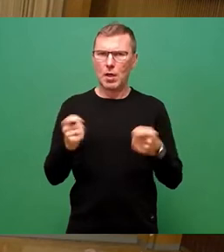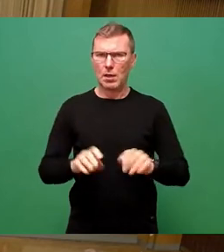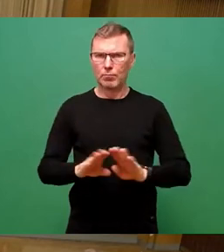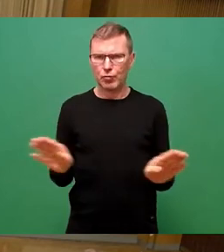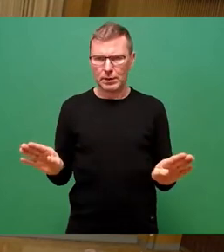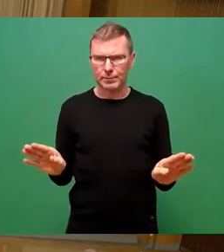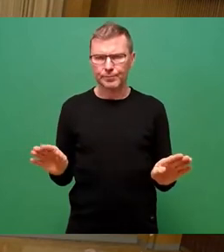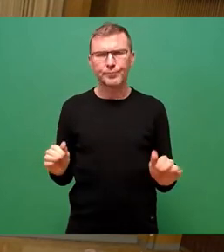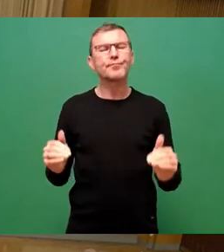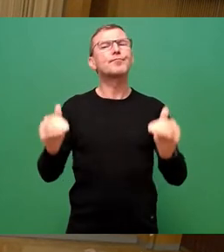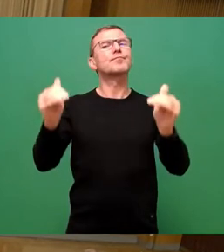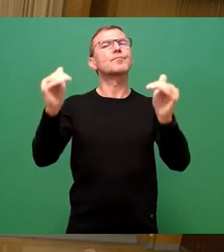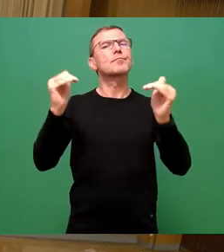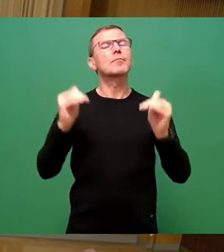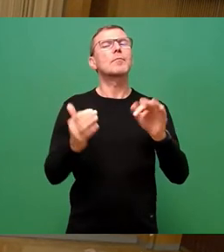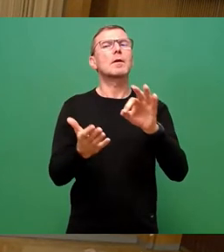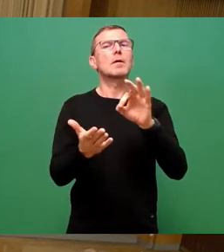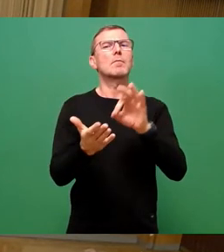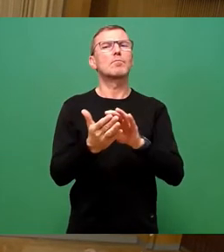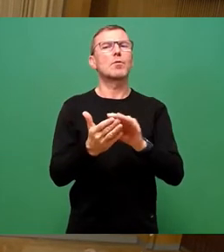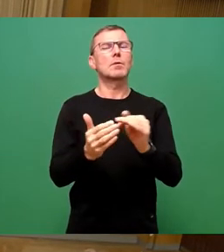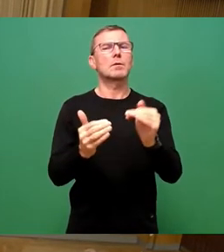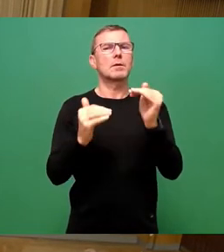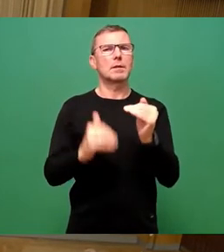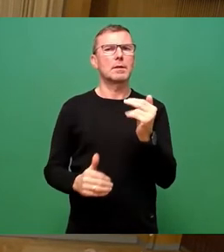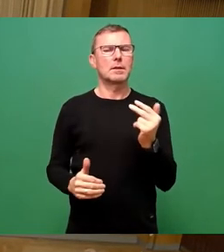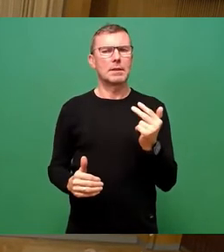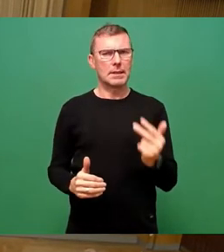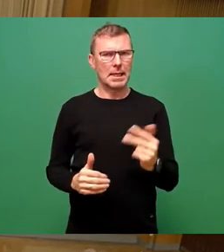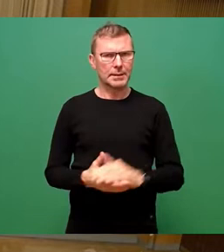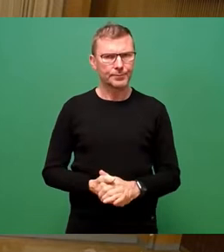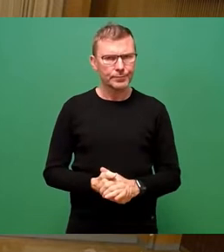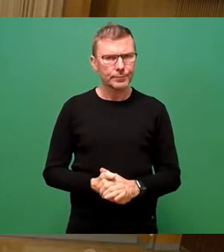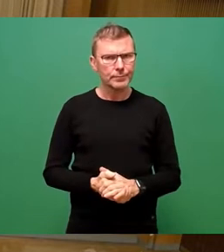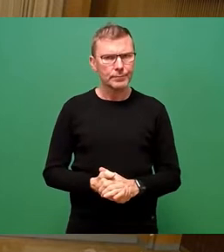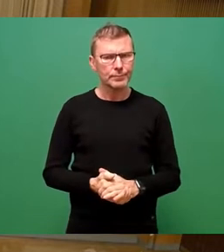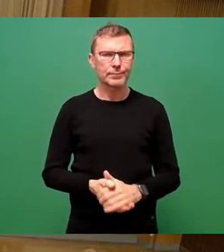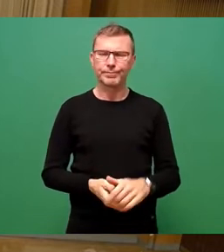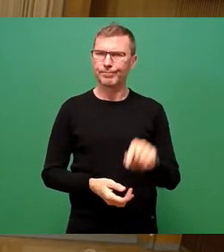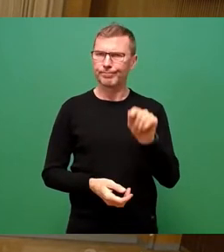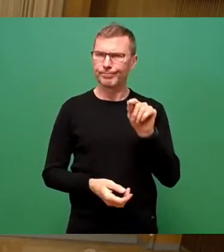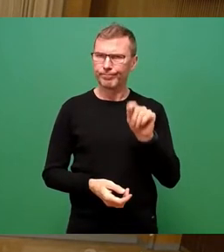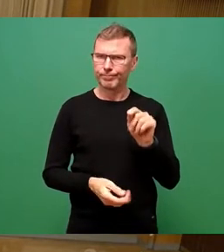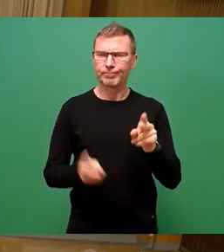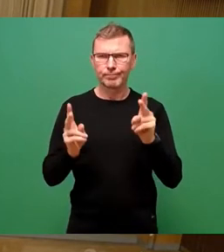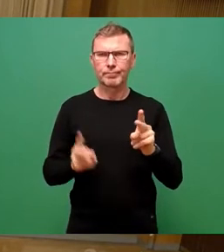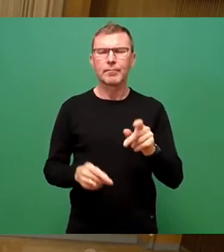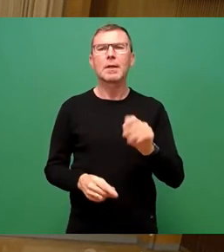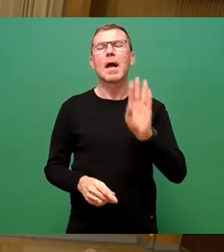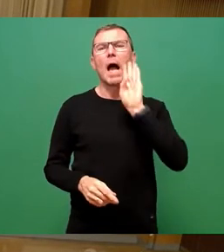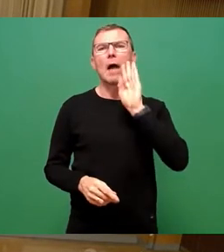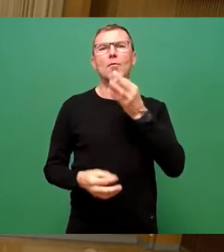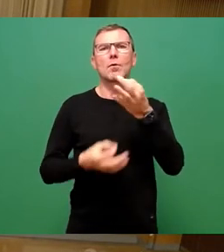Damit kämen wir zum nächsten Tagesordnungspunkt und das ist die Einwohner